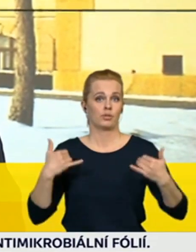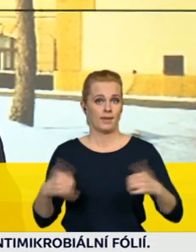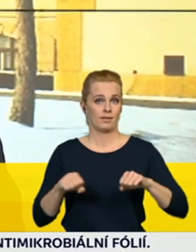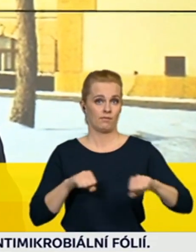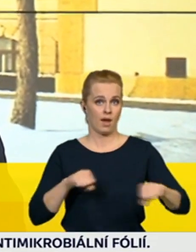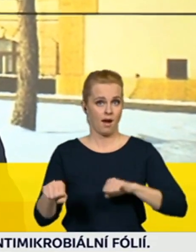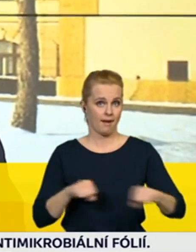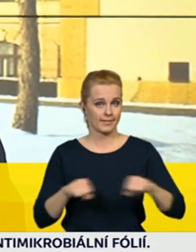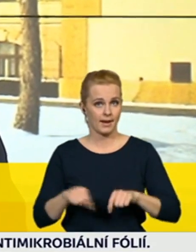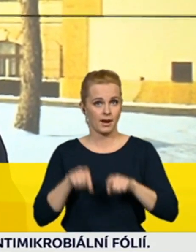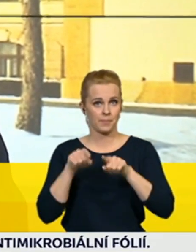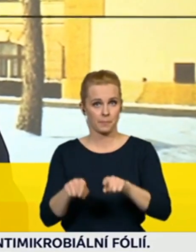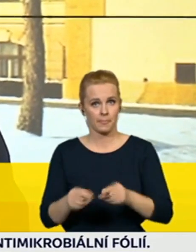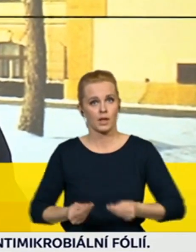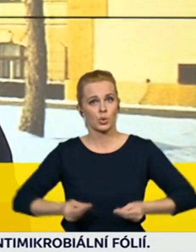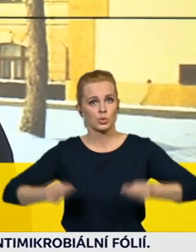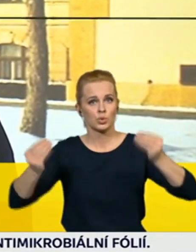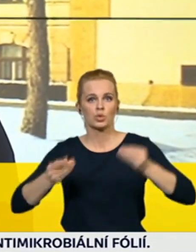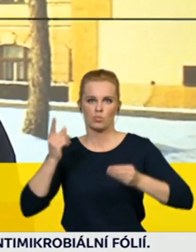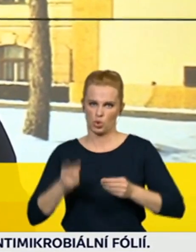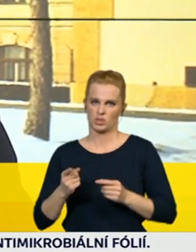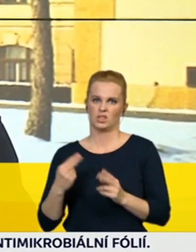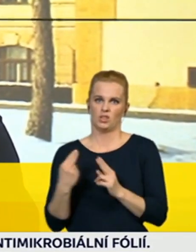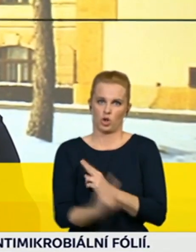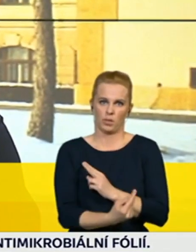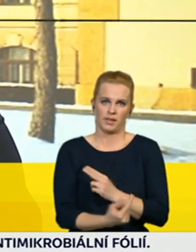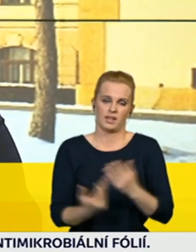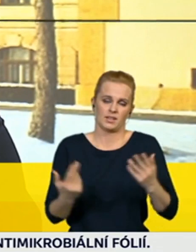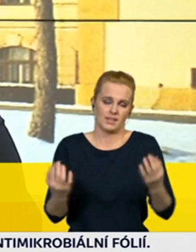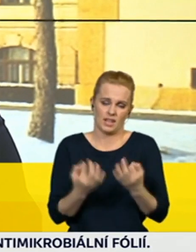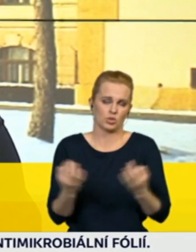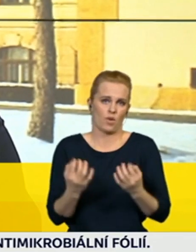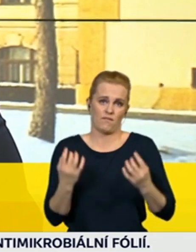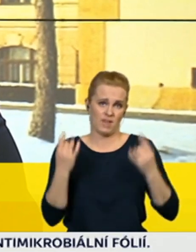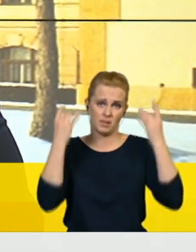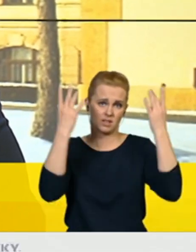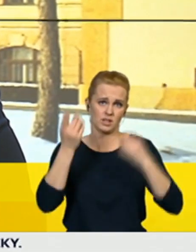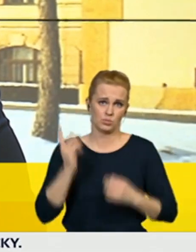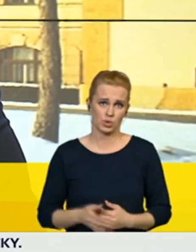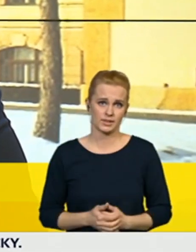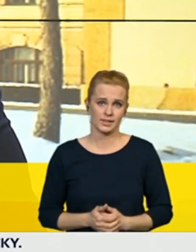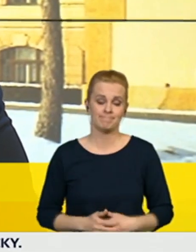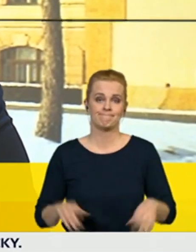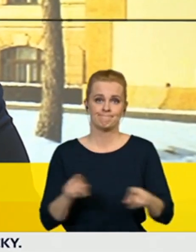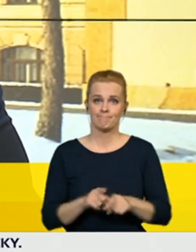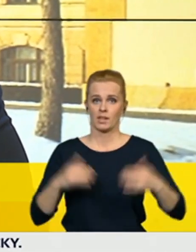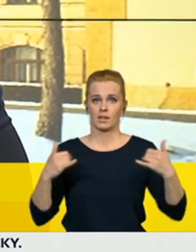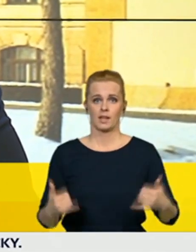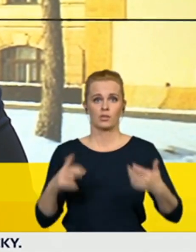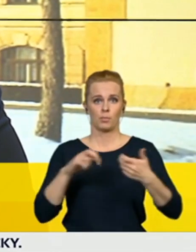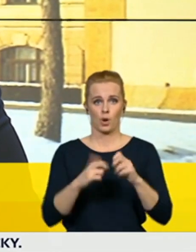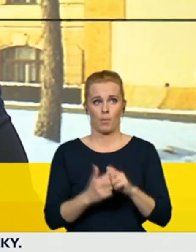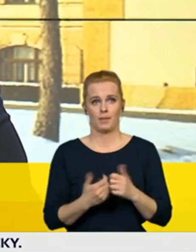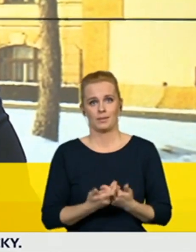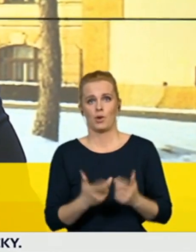čísla, na ten růst reagovat musí. A současně samozřejmě je zde nový fenomén toho takzvaného britského